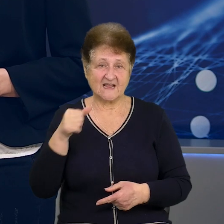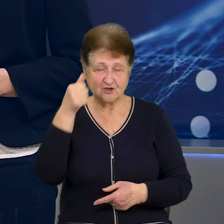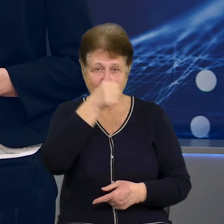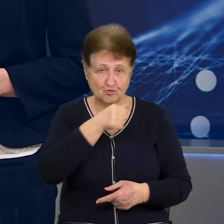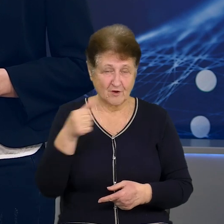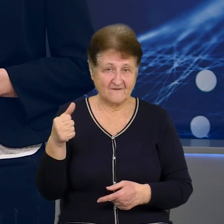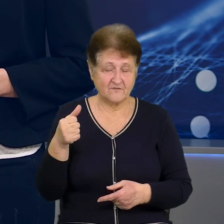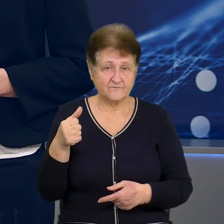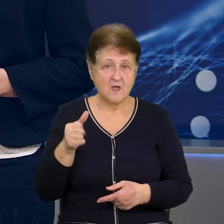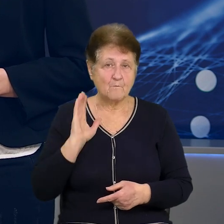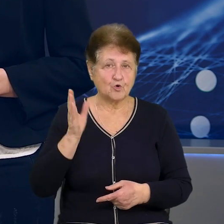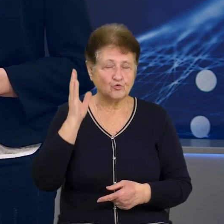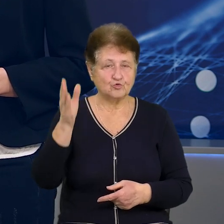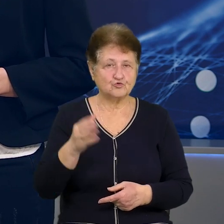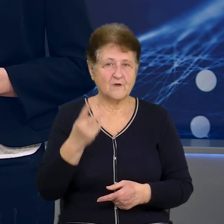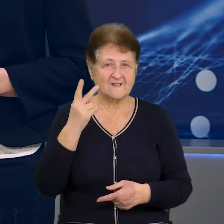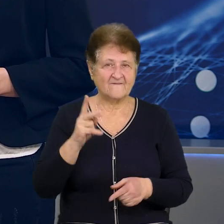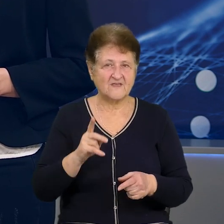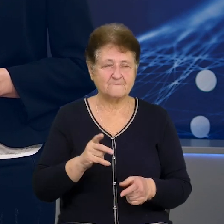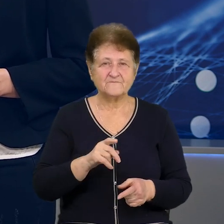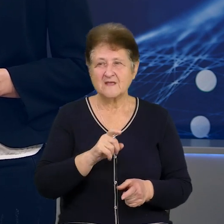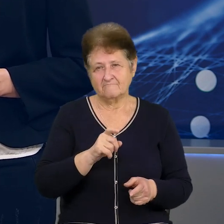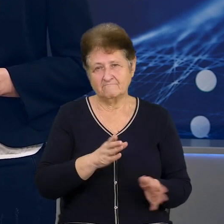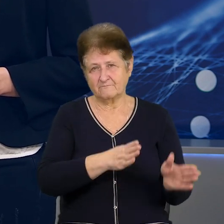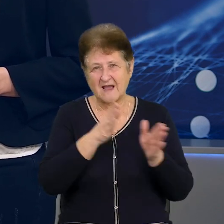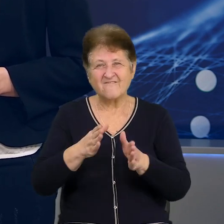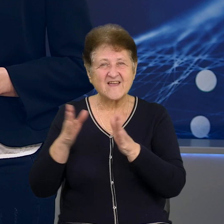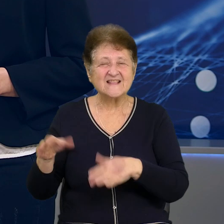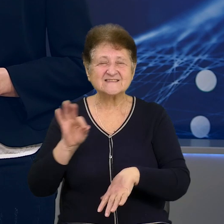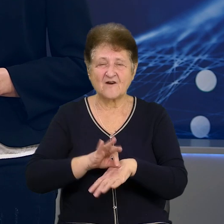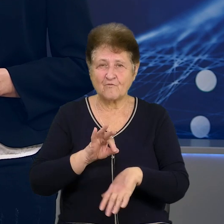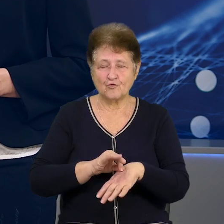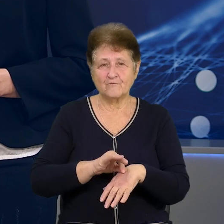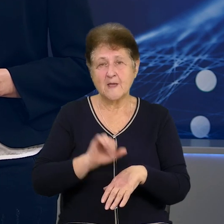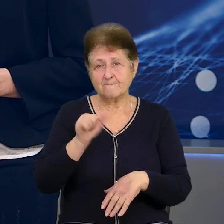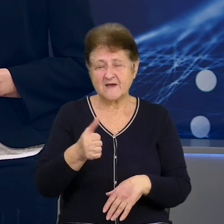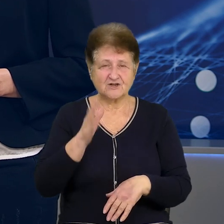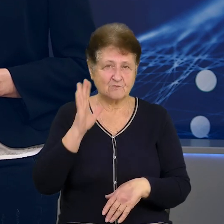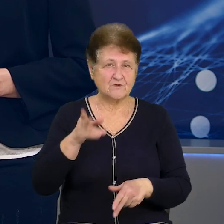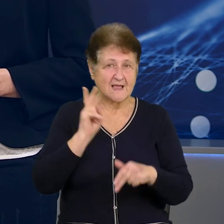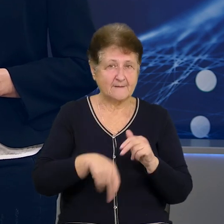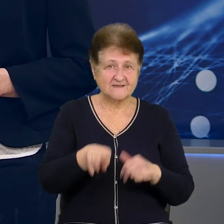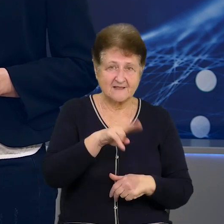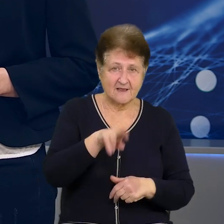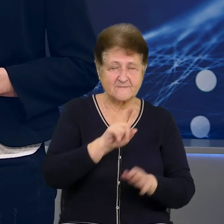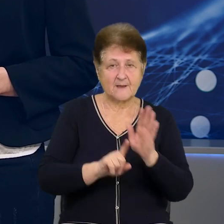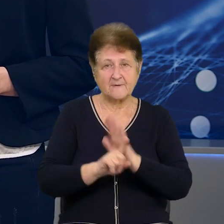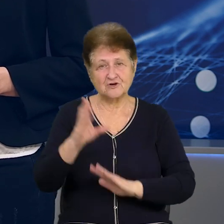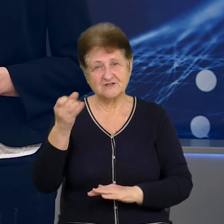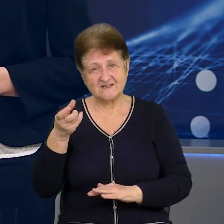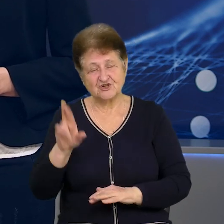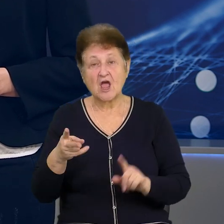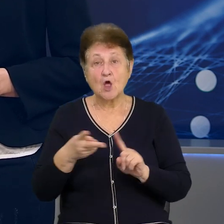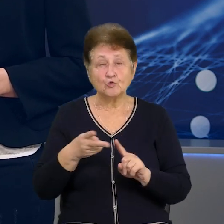років прогнозують дві хвилі захворюваності, як і щороку. Можливо, перша хвиля буде наприкінці грудня, на початку січня,